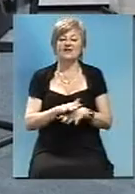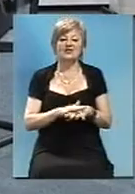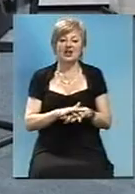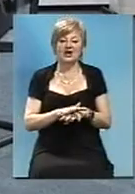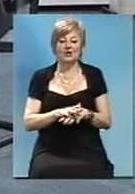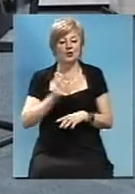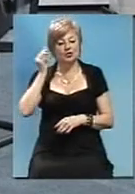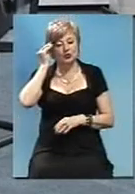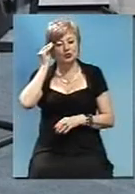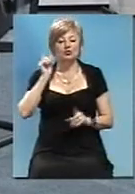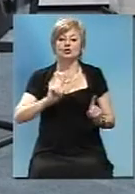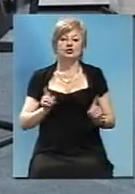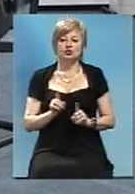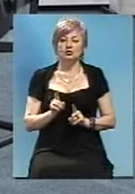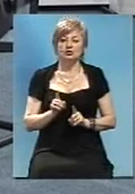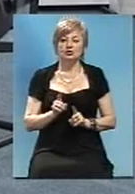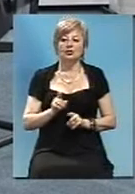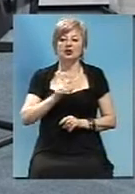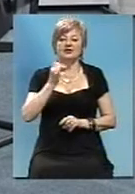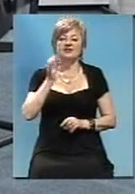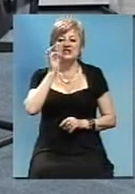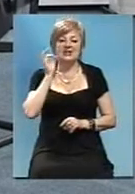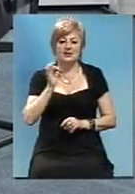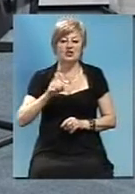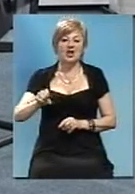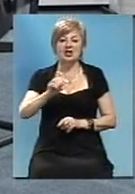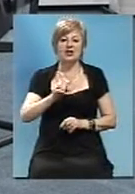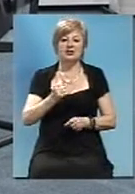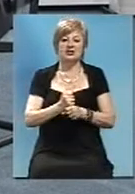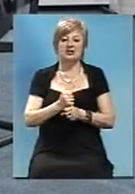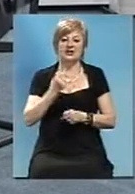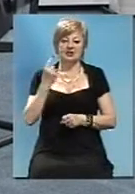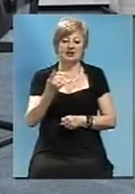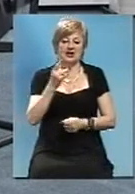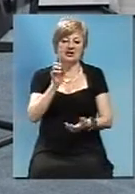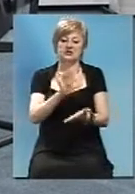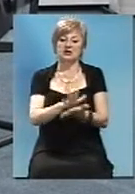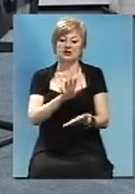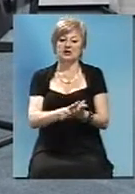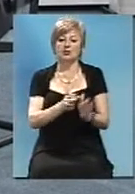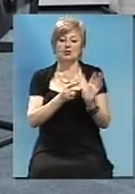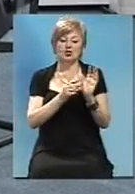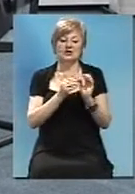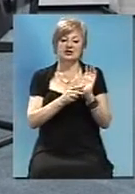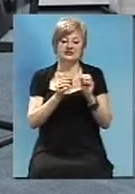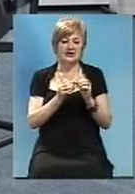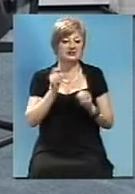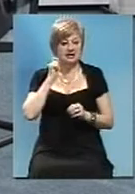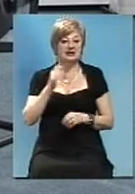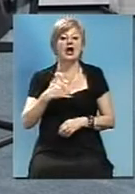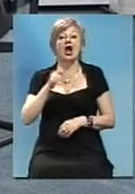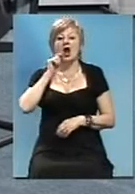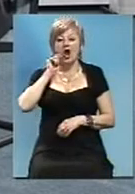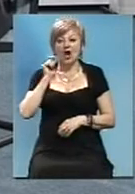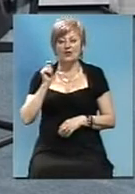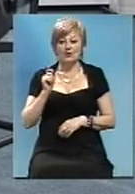думок про те, що в Німеччині, в Європі дороги роблять раз, і вони стоять по 70 років, в Україні,